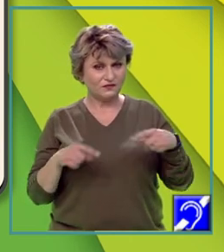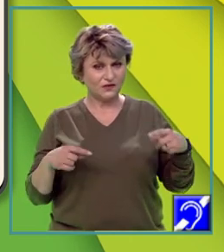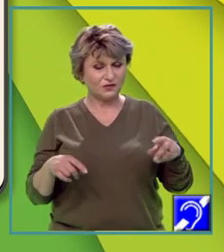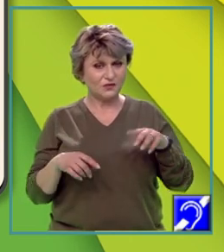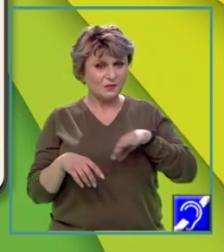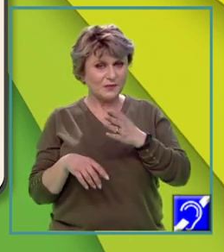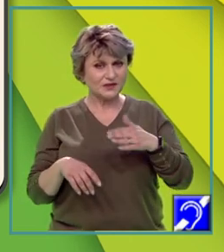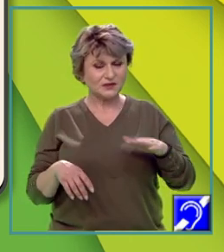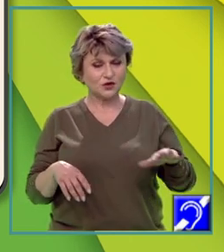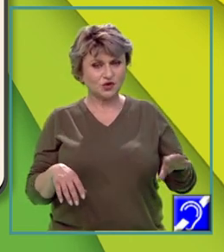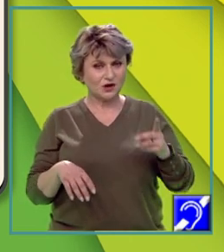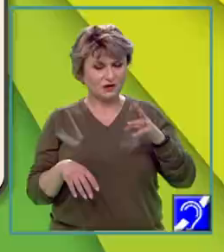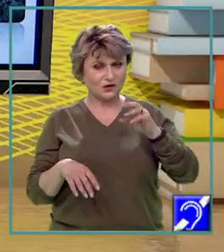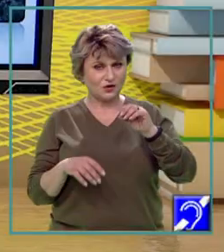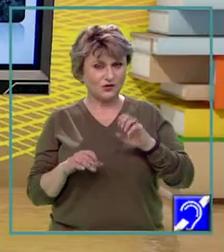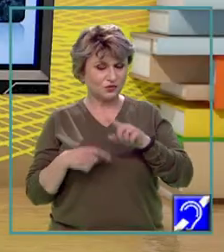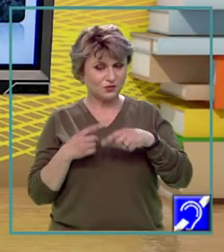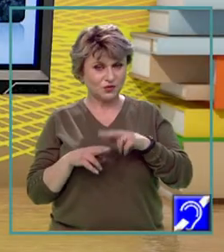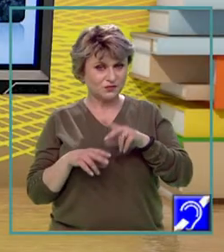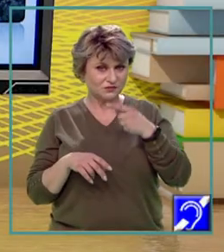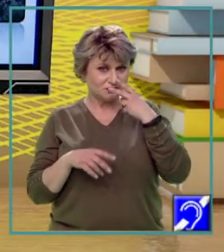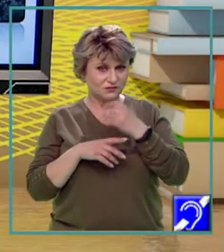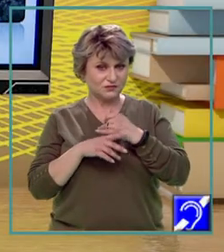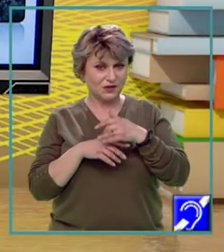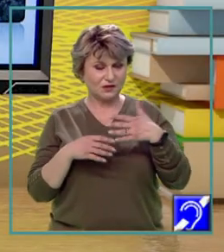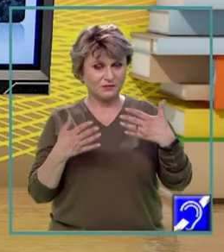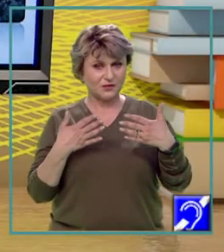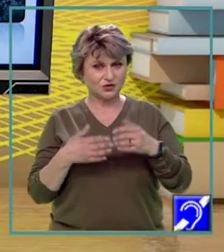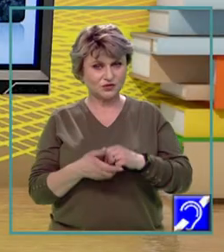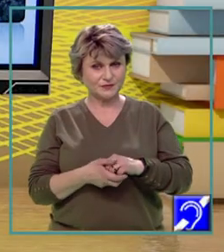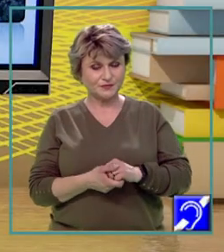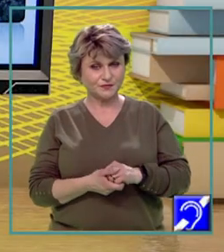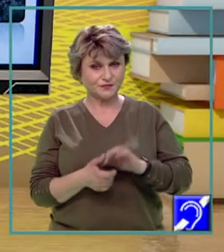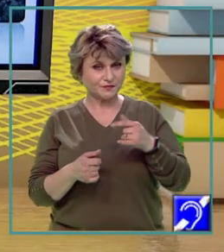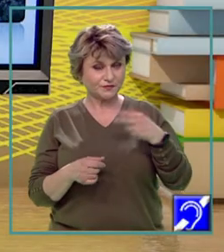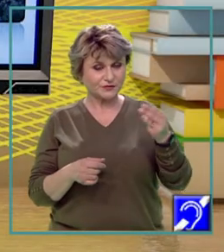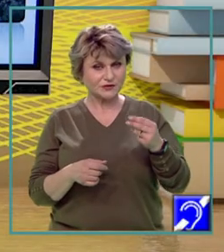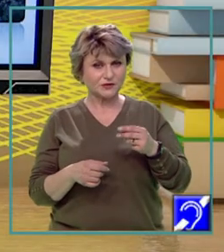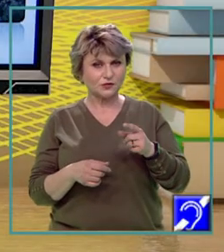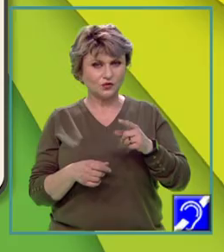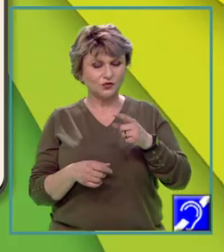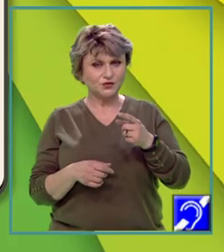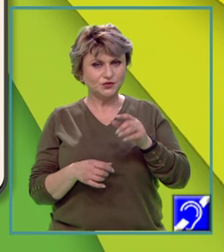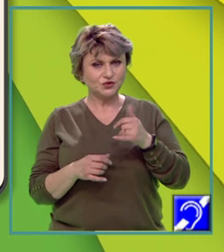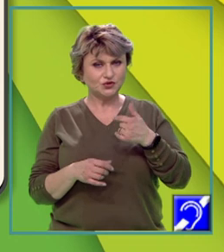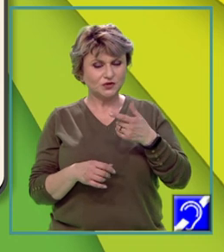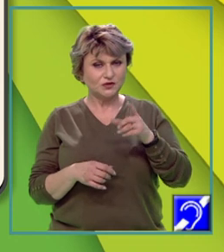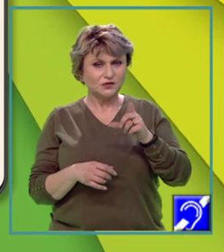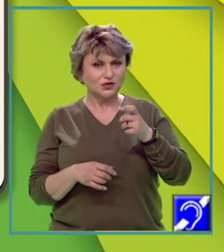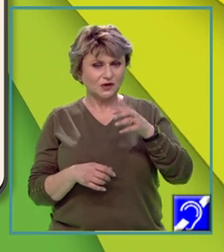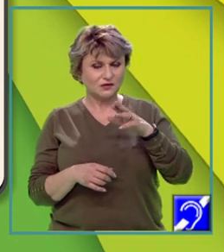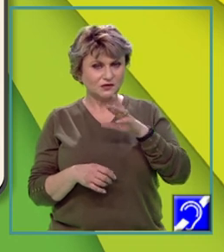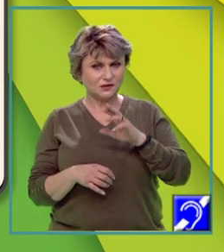peisaje agricole, așa după cum se poate observa și în imaginele alăturate. Peisaje viticole, pomicole, cerealiere,